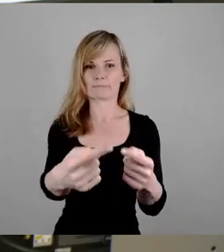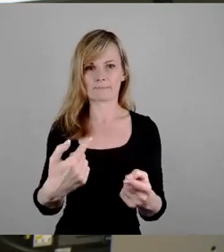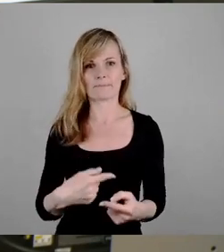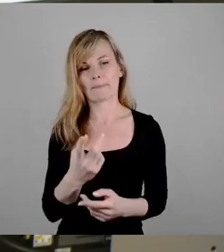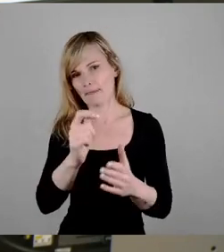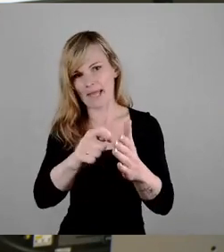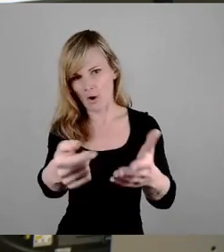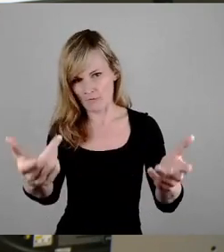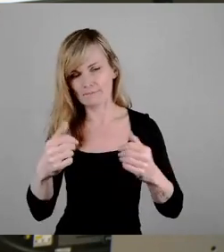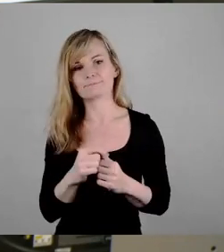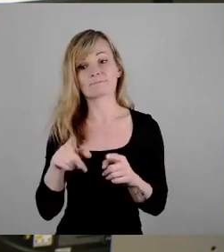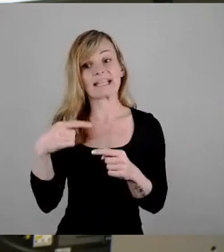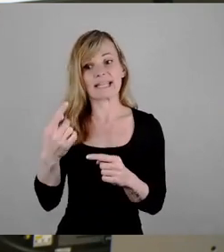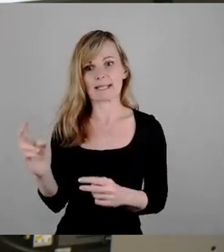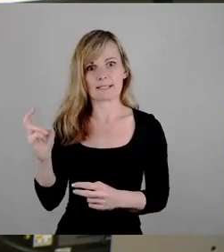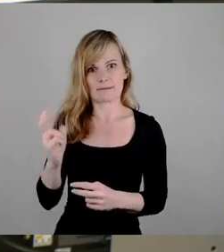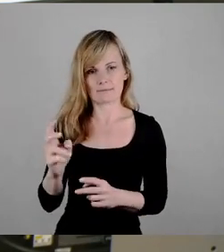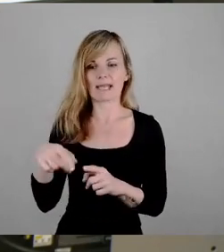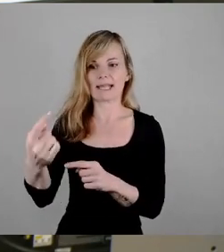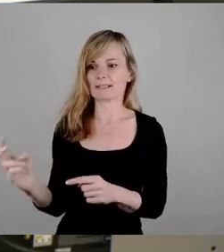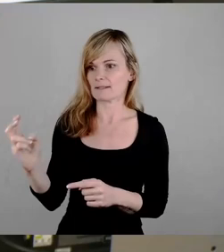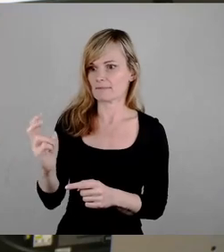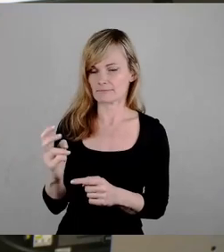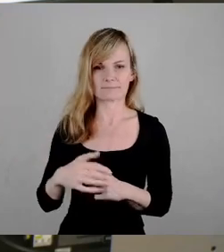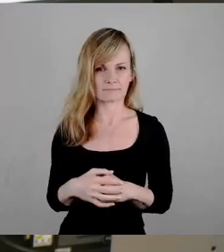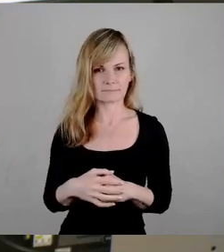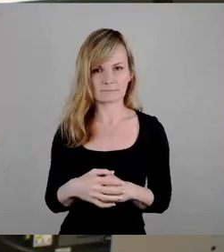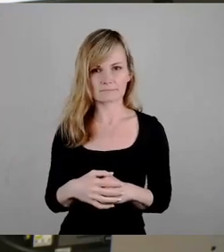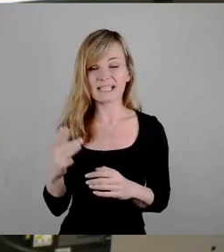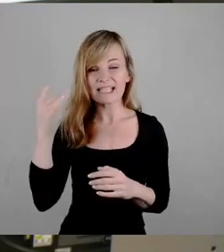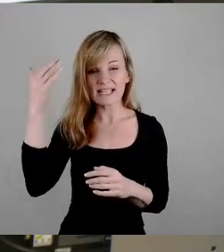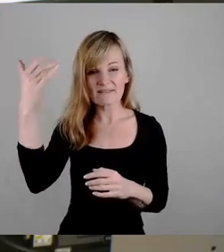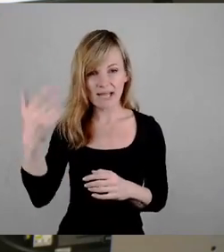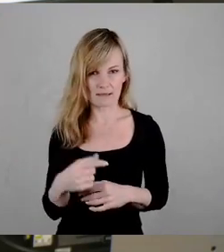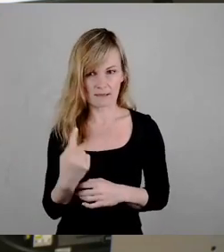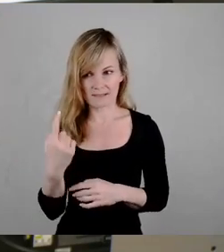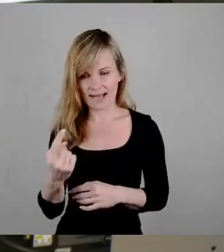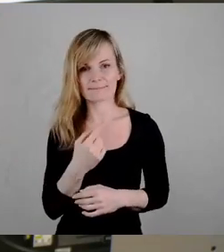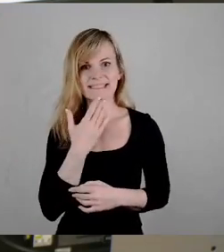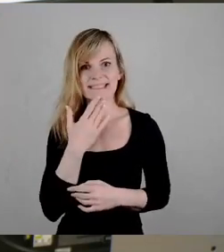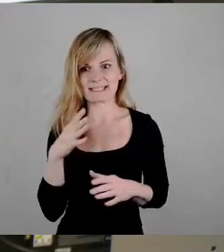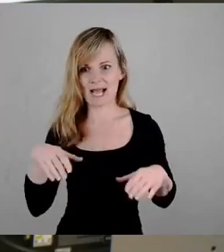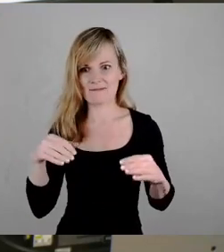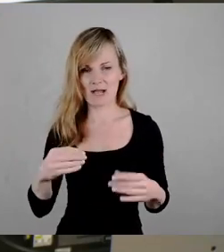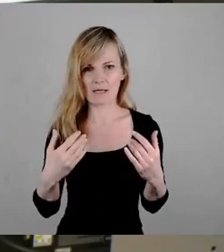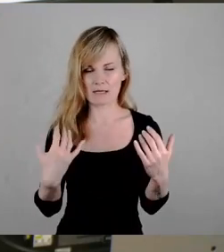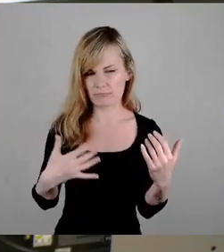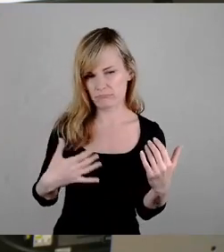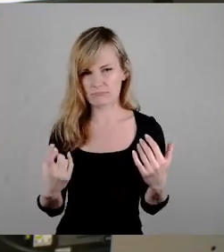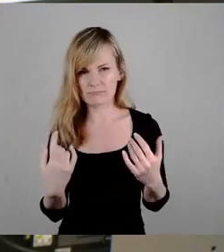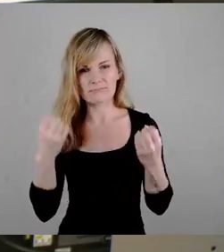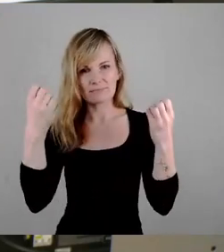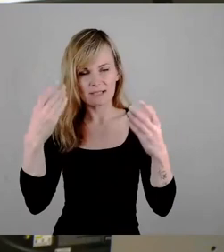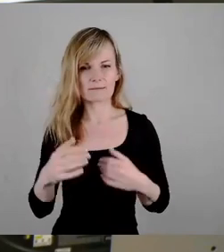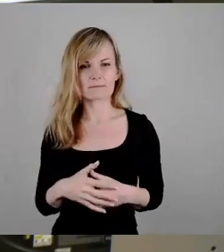Straßenkünstler irgendwann, selbst wenn sie mal ehrgeizig angefangen haben, dabei ihre Besten ein oder zwei